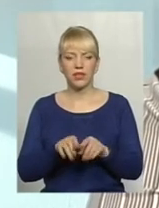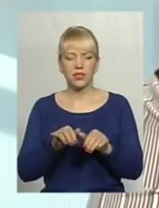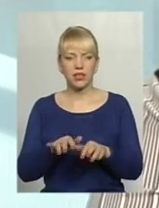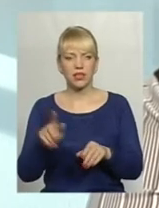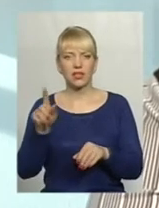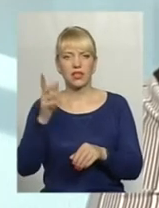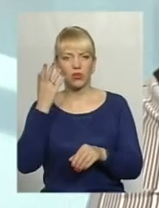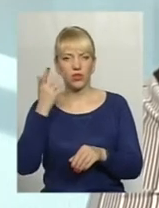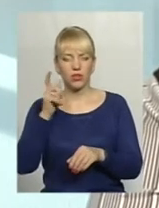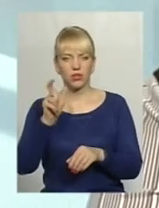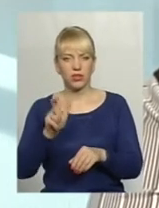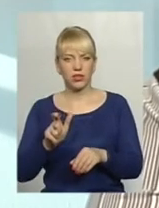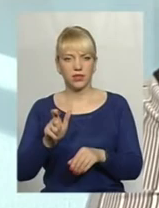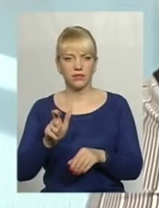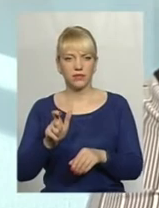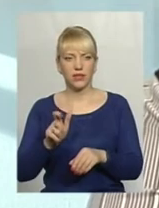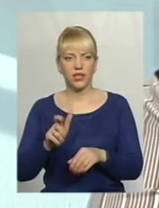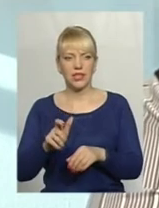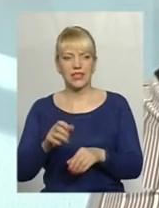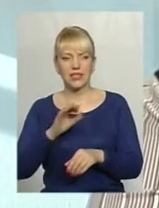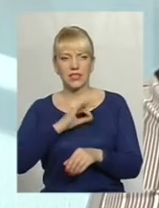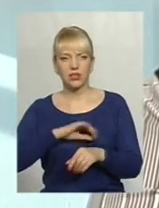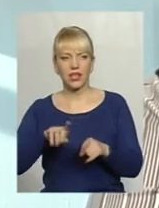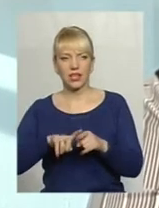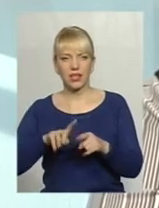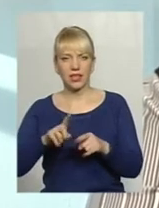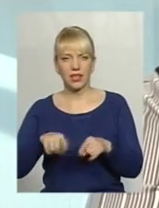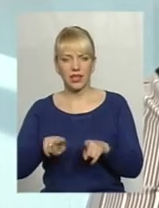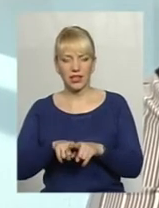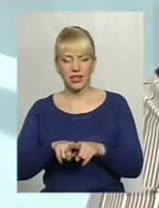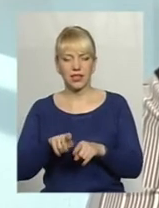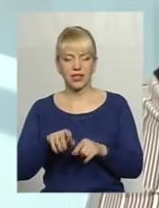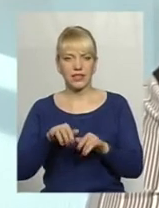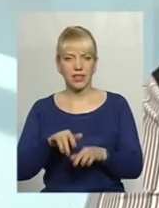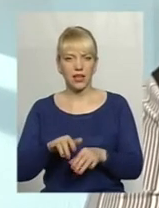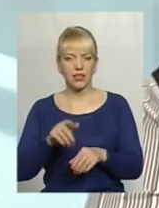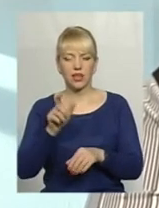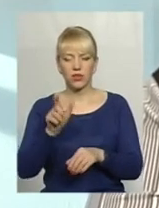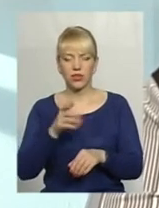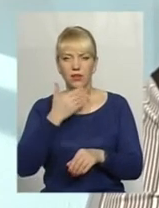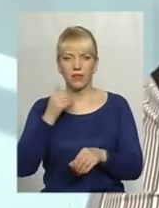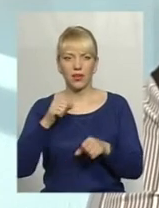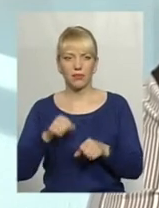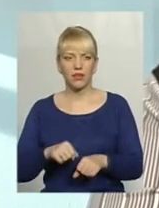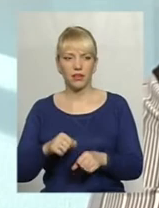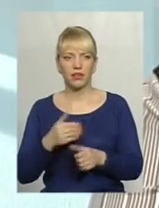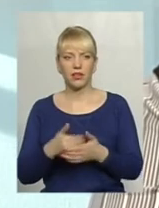коли до людини застосовується такий захід, вона не має права чи